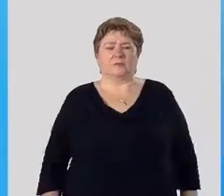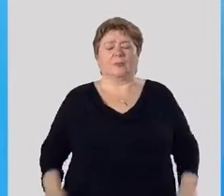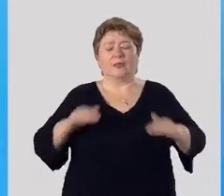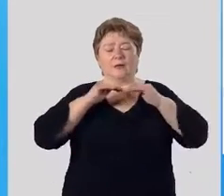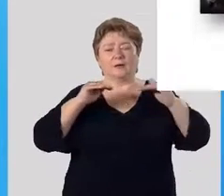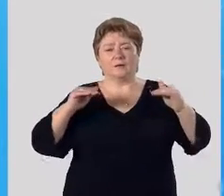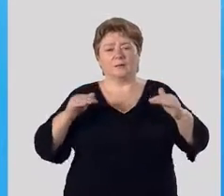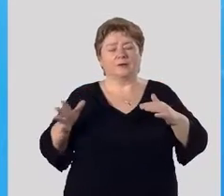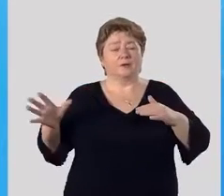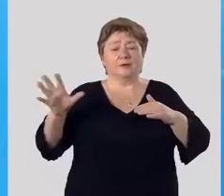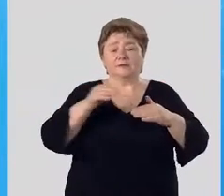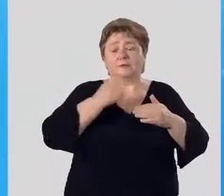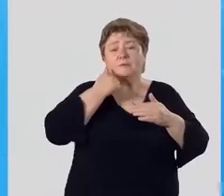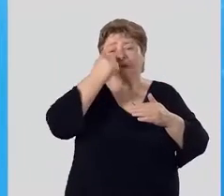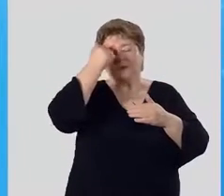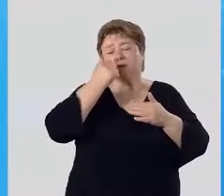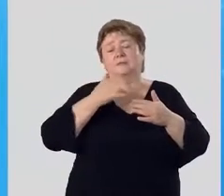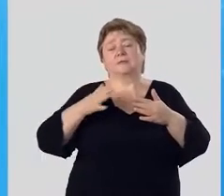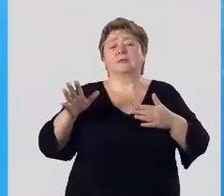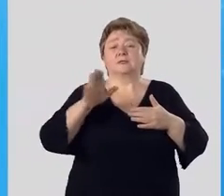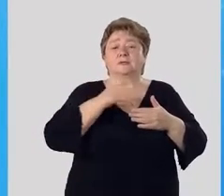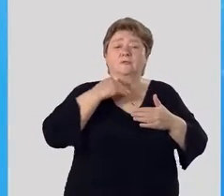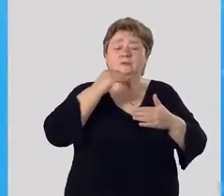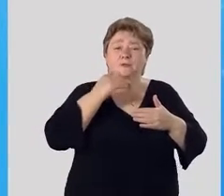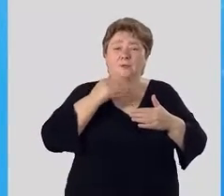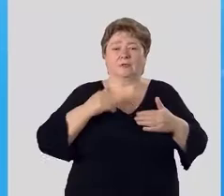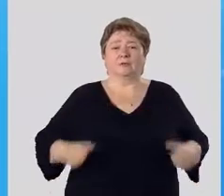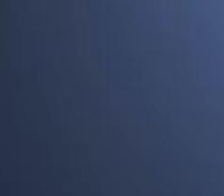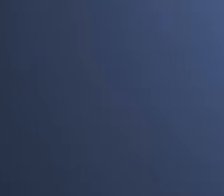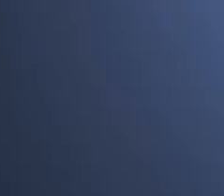Ребята, всем спасибо! Благодарю за ваше внимание!